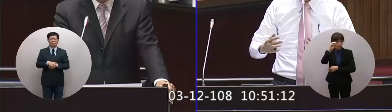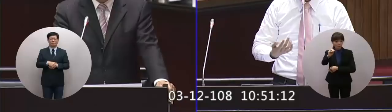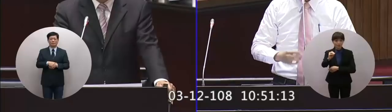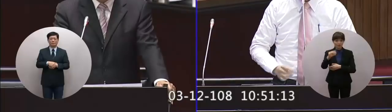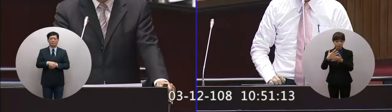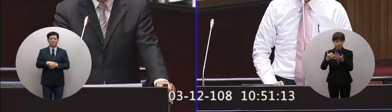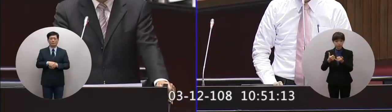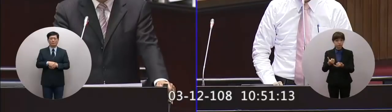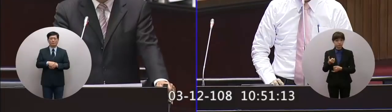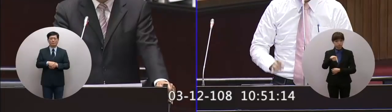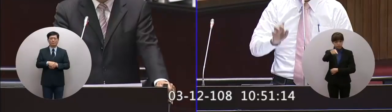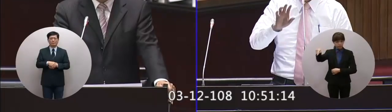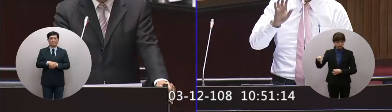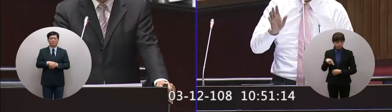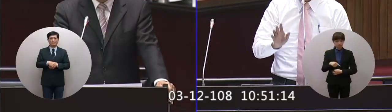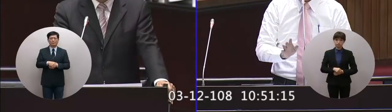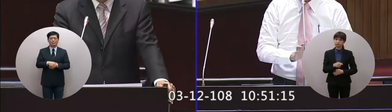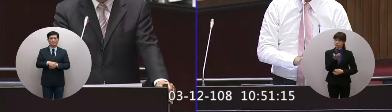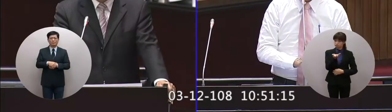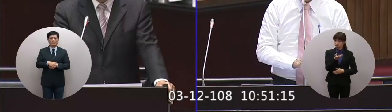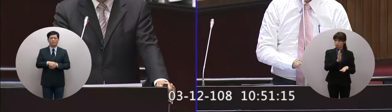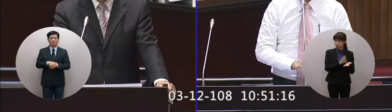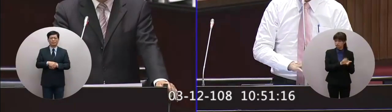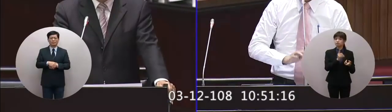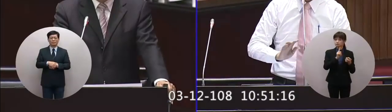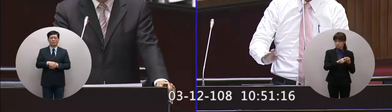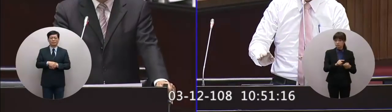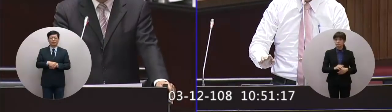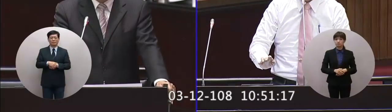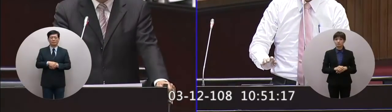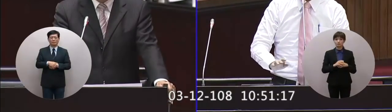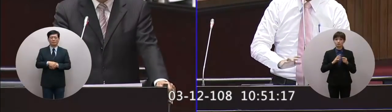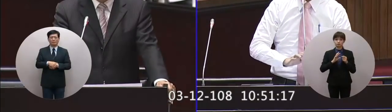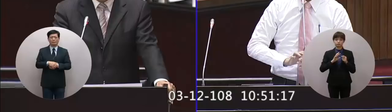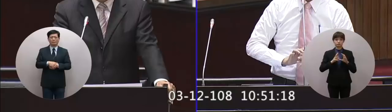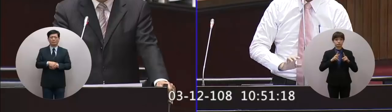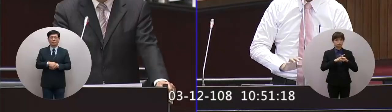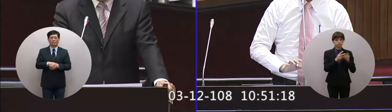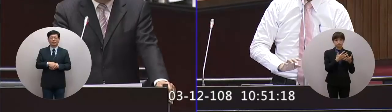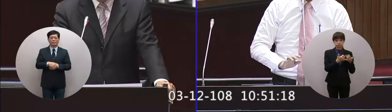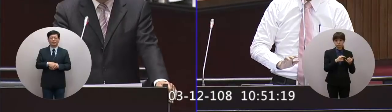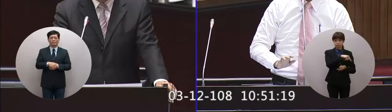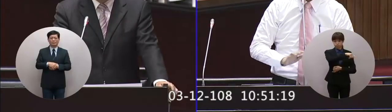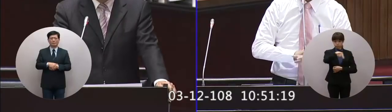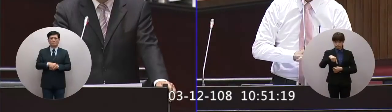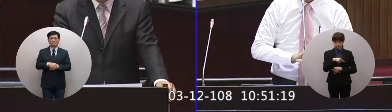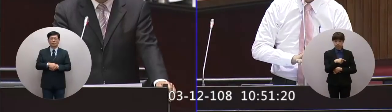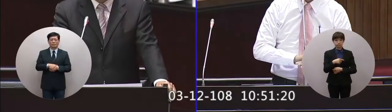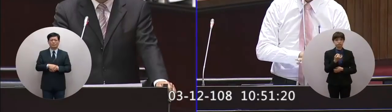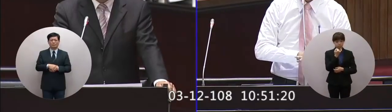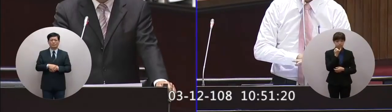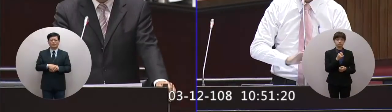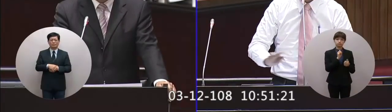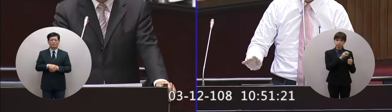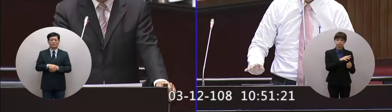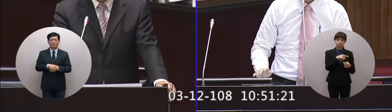定一個這個我覺得剛剛部長你講的都沒有錯你小學生你也可以透過學生給家長